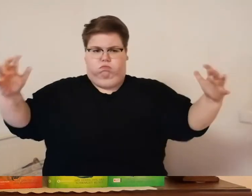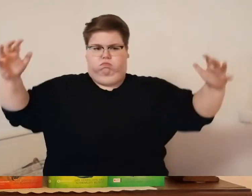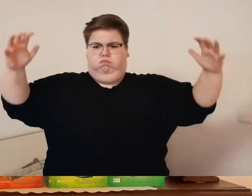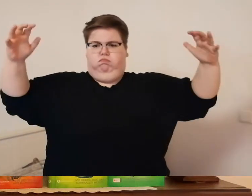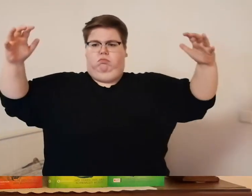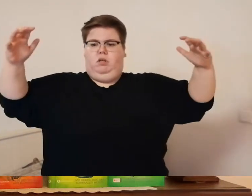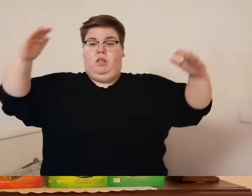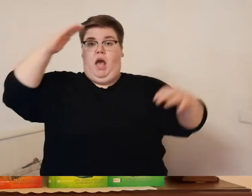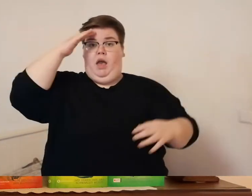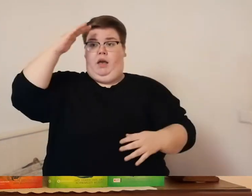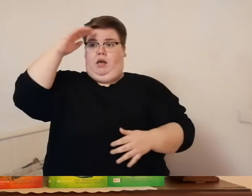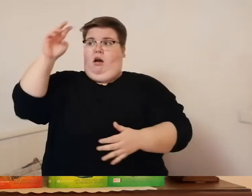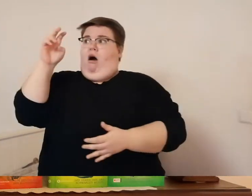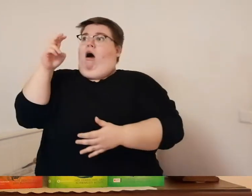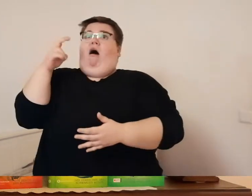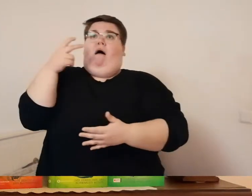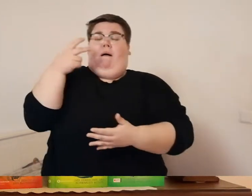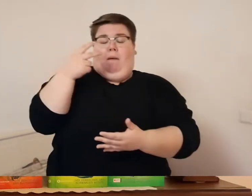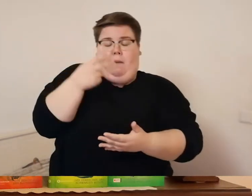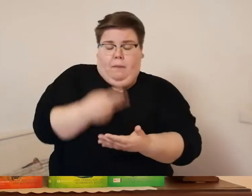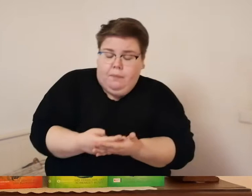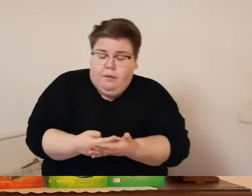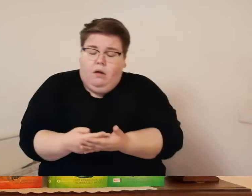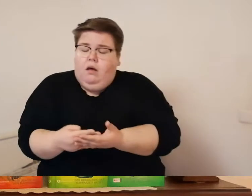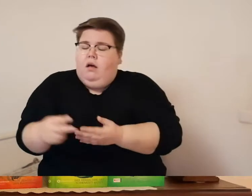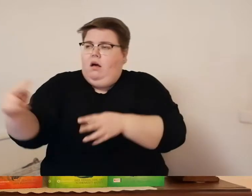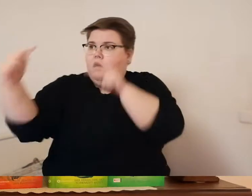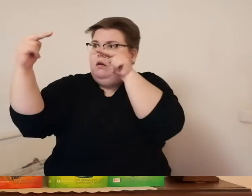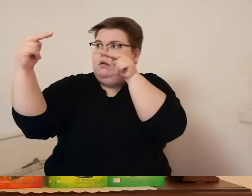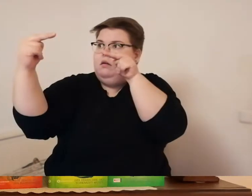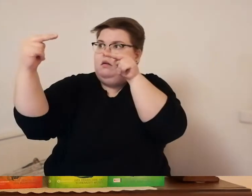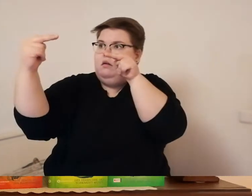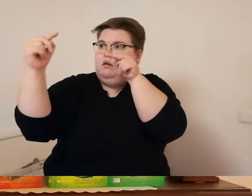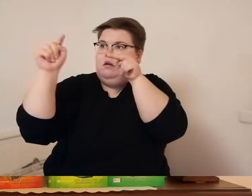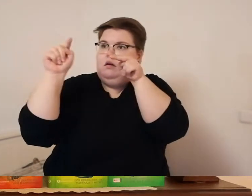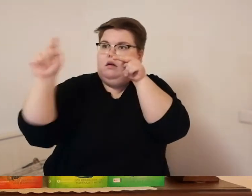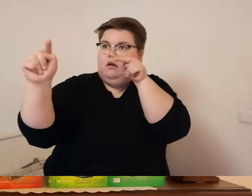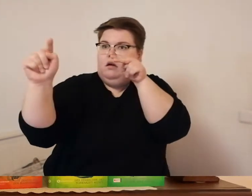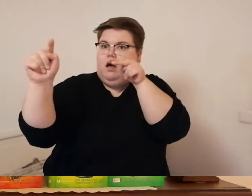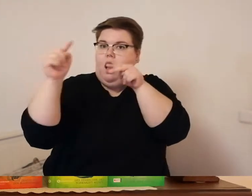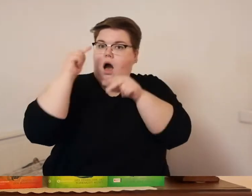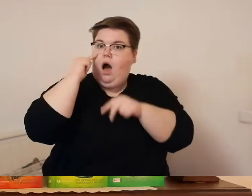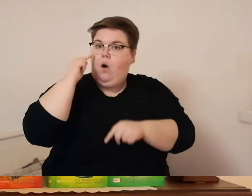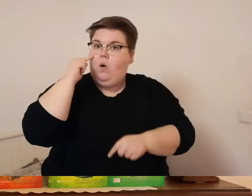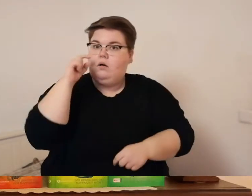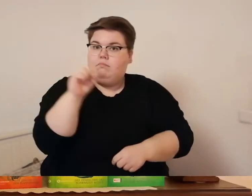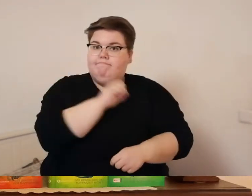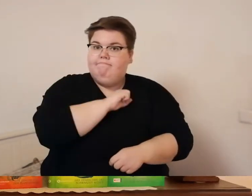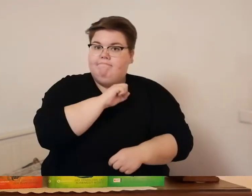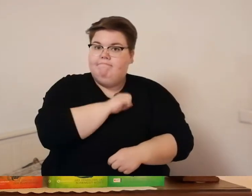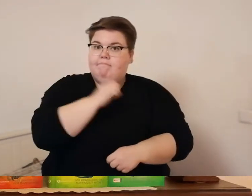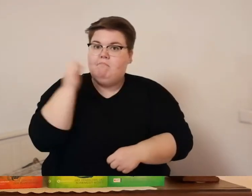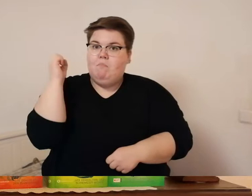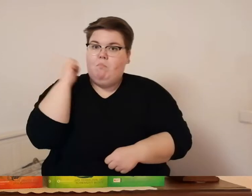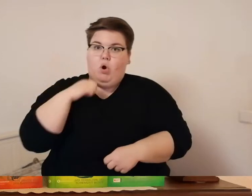den bruchteil einer sekunde seien wolfrats eisblaue augen bisher waren sie ihm immer wieder erschienen